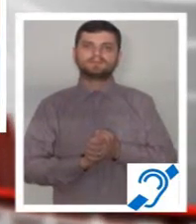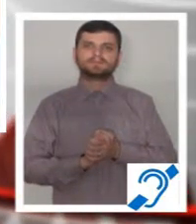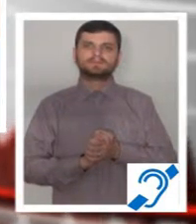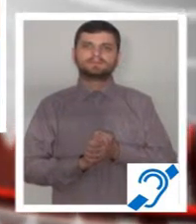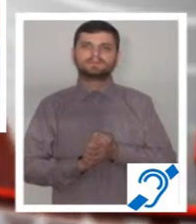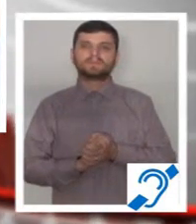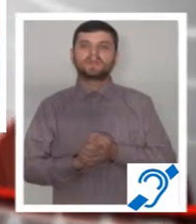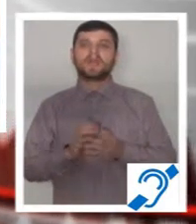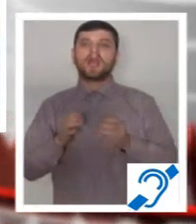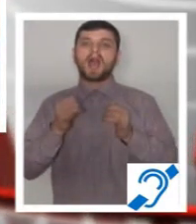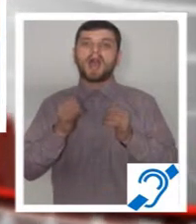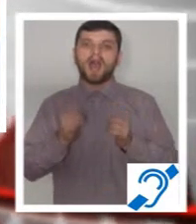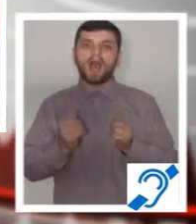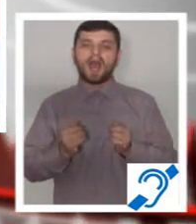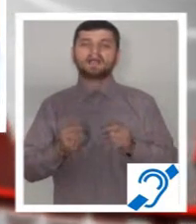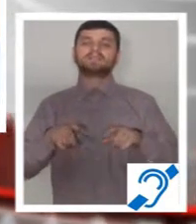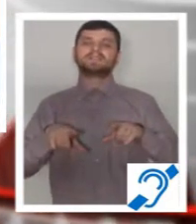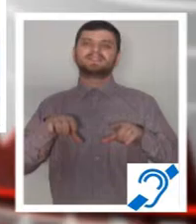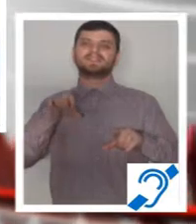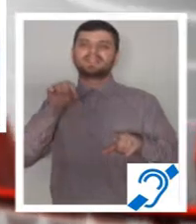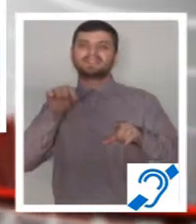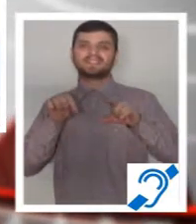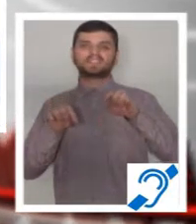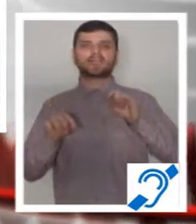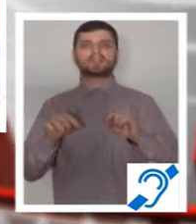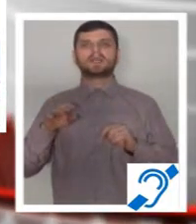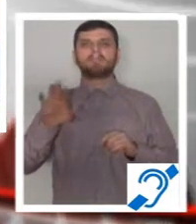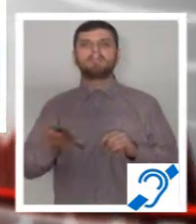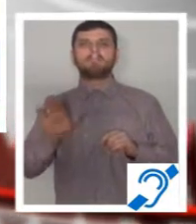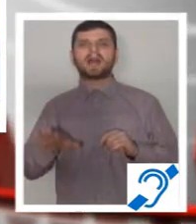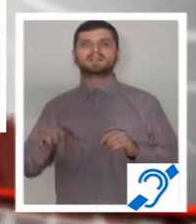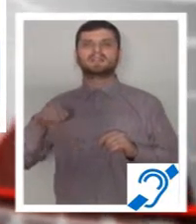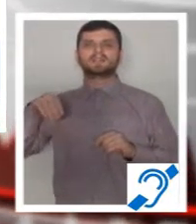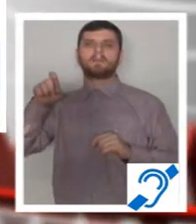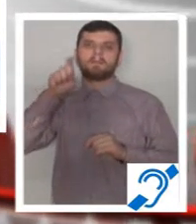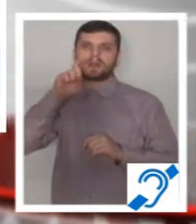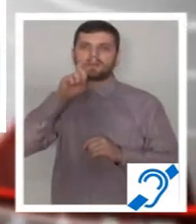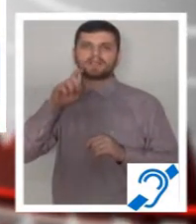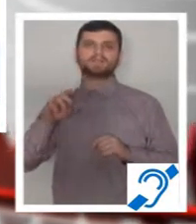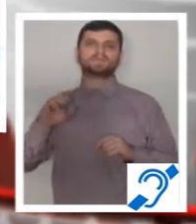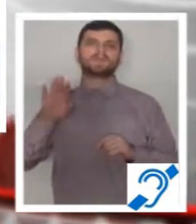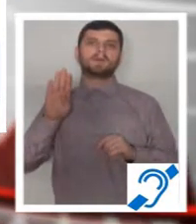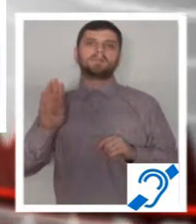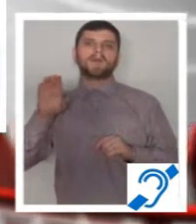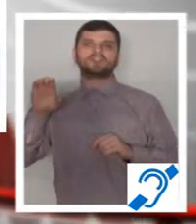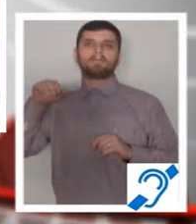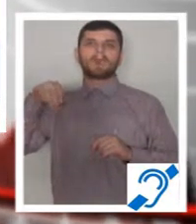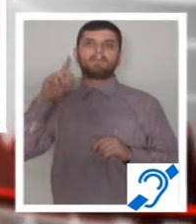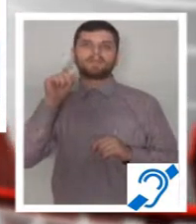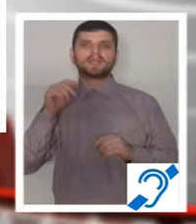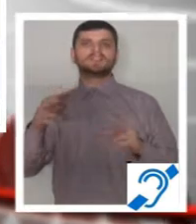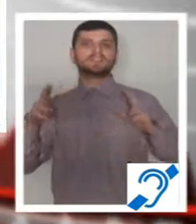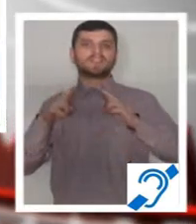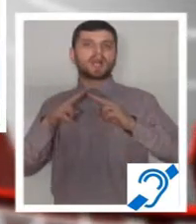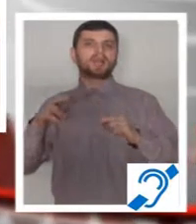Tragerea la sorț a sferturilor Cupei României la basket masculin a avut loc astăzi. BCMU Piteș va întâlni pe UBT Cluj într-o dublă